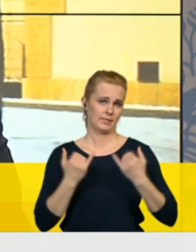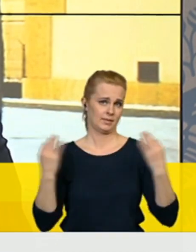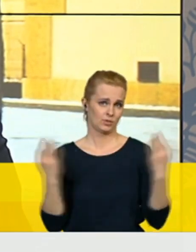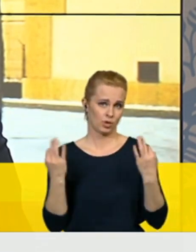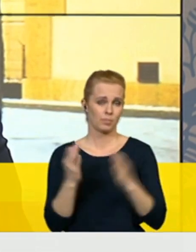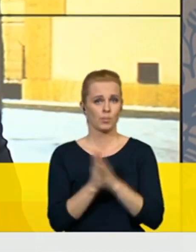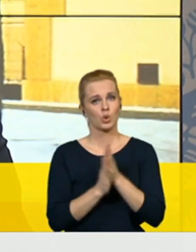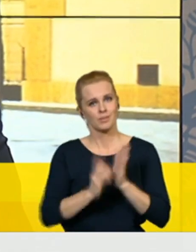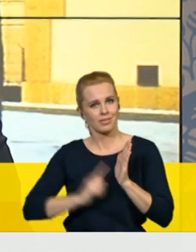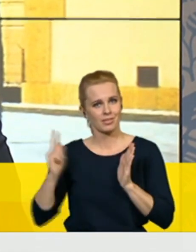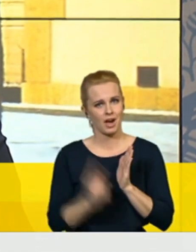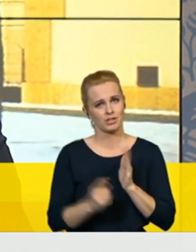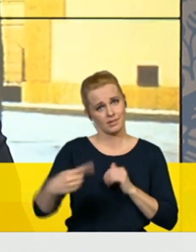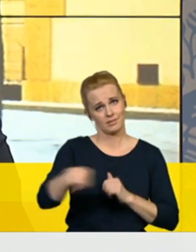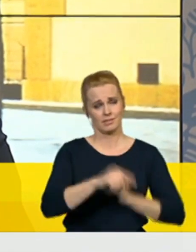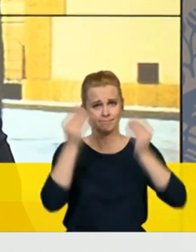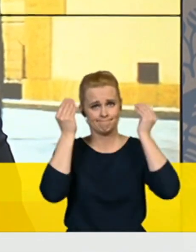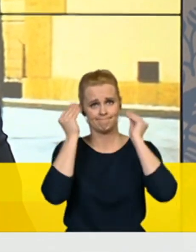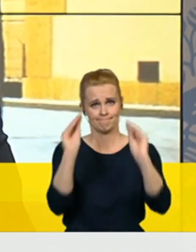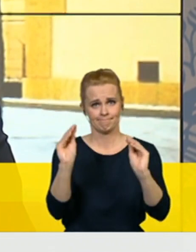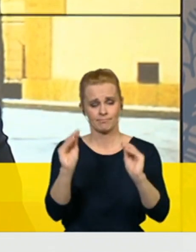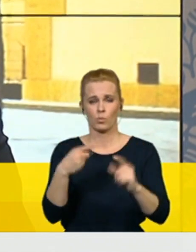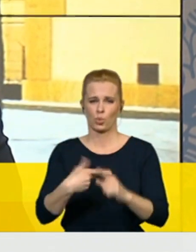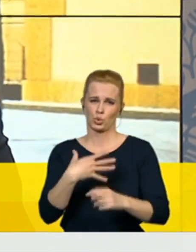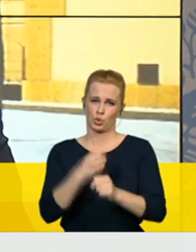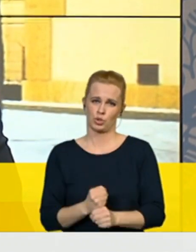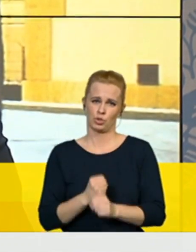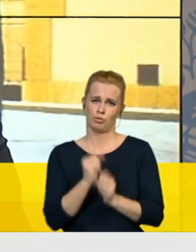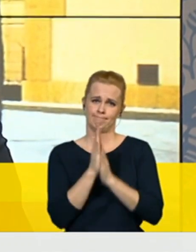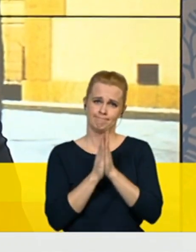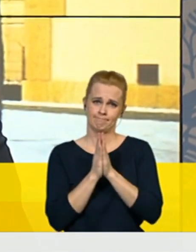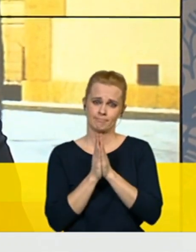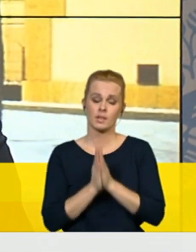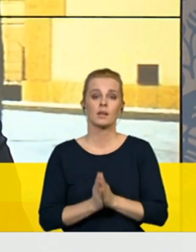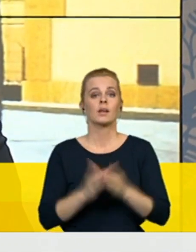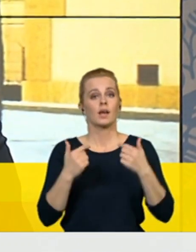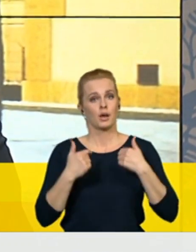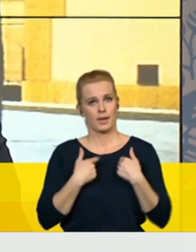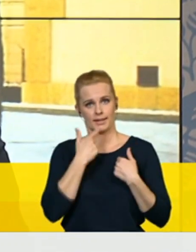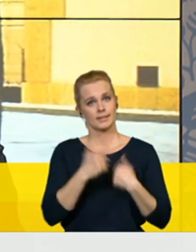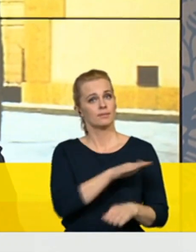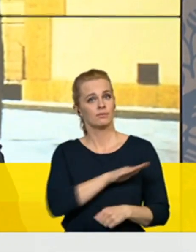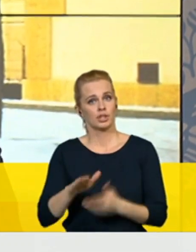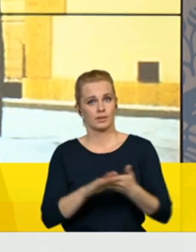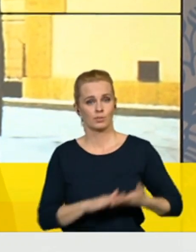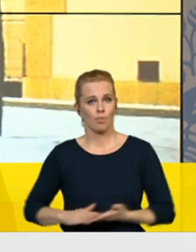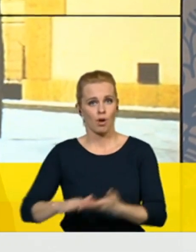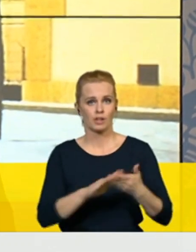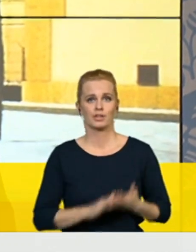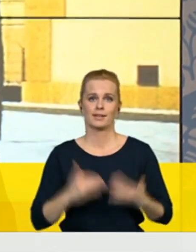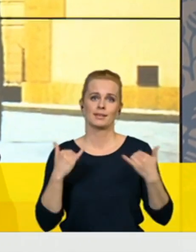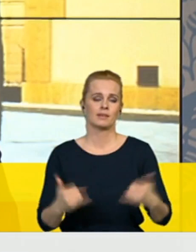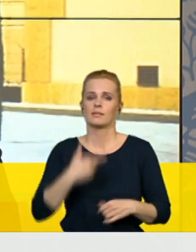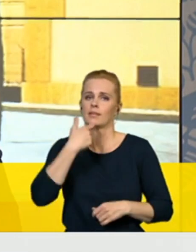navřízení respektovali, abyste je dodržovali a abychom všichni společně za prvé už nemuseli